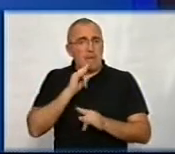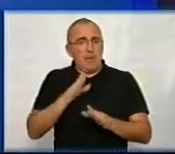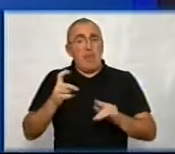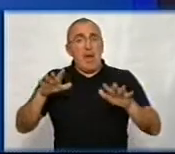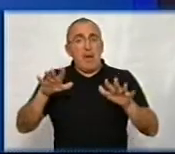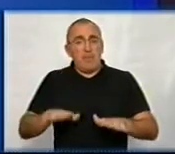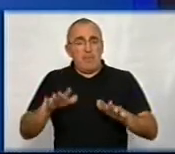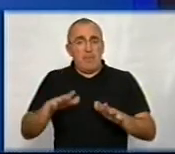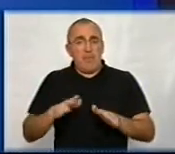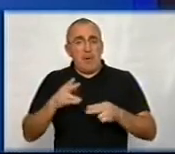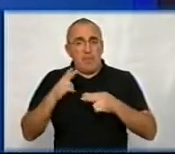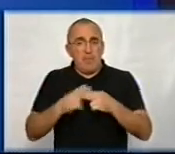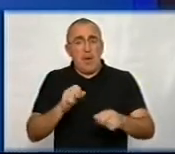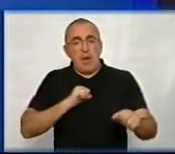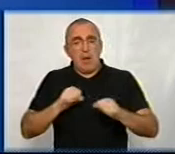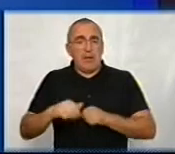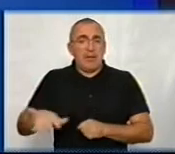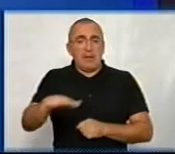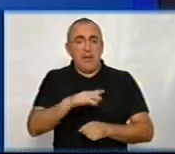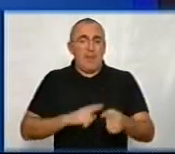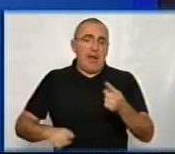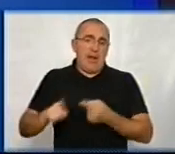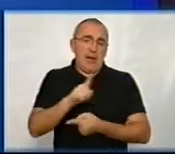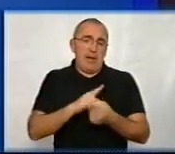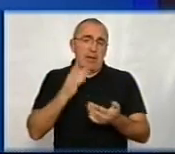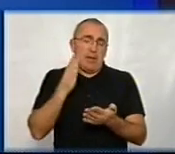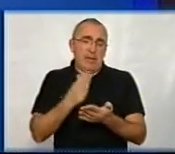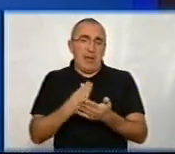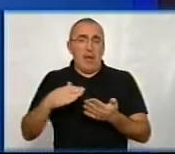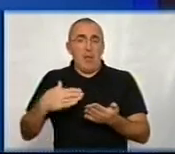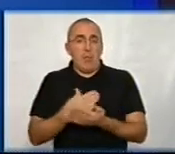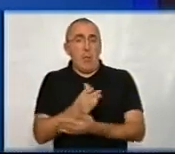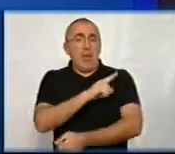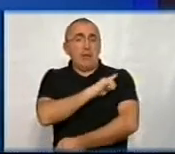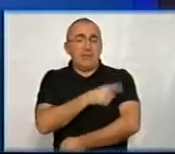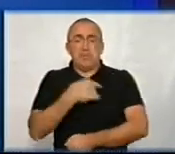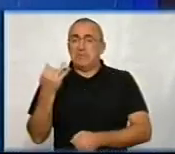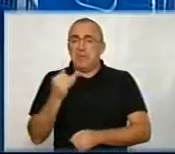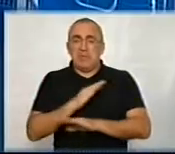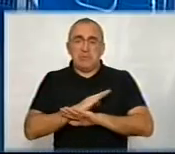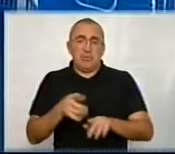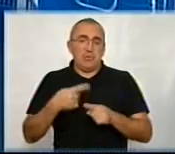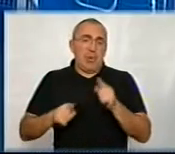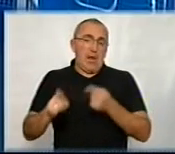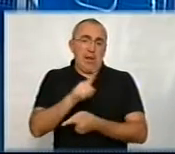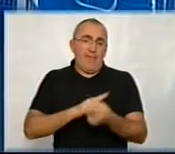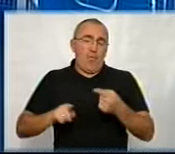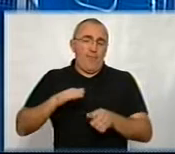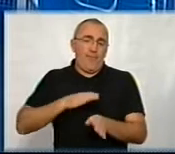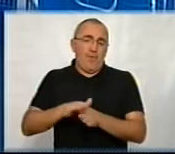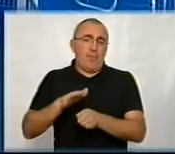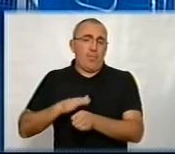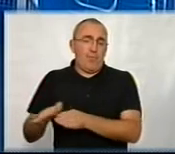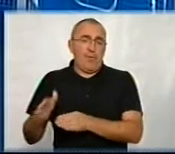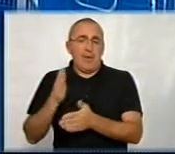місцях блокування адміністративно-територіальної реформи. Тому що є, звичайно, поліцили, які не зовсім зацікавлені в тому, щоб ця реформа відбувалася. Це зрозуміло.